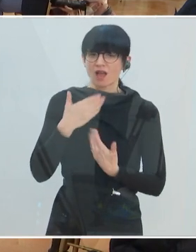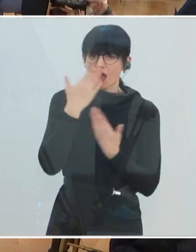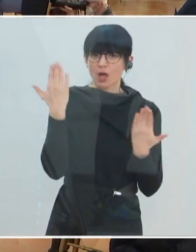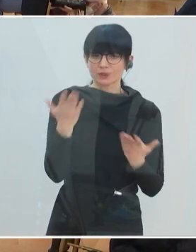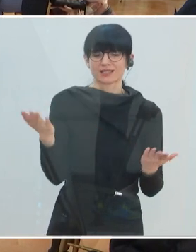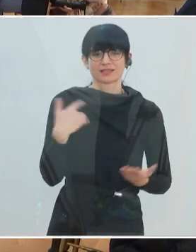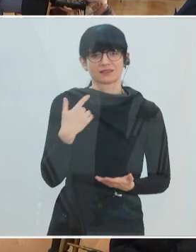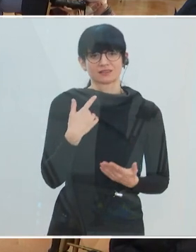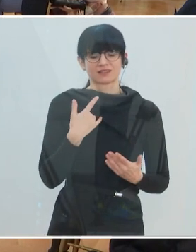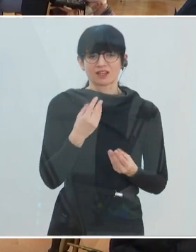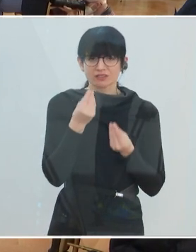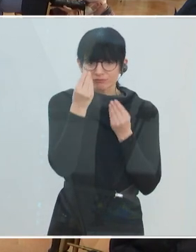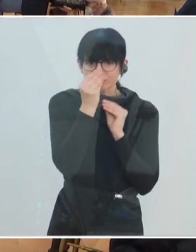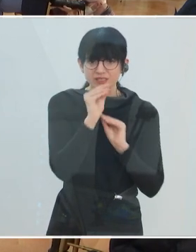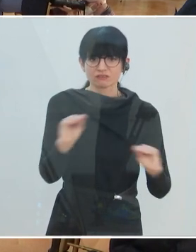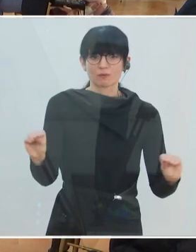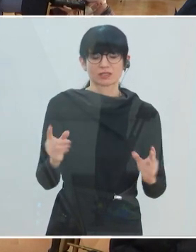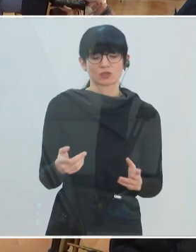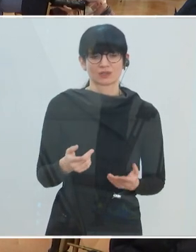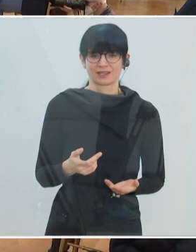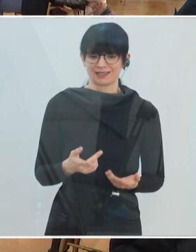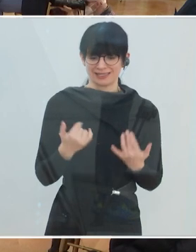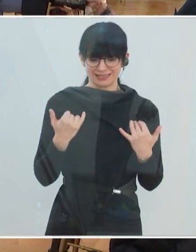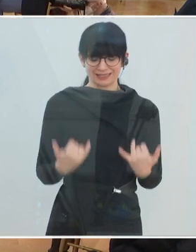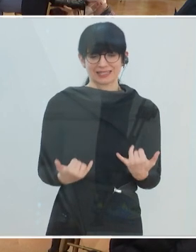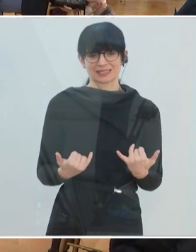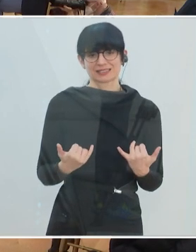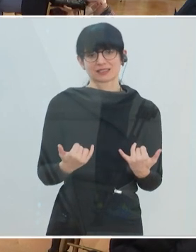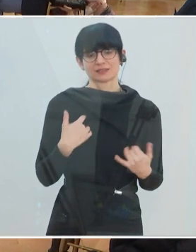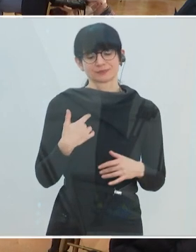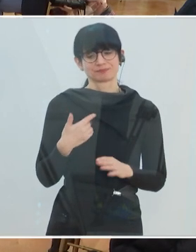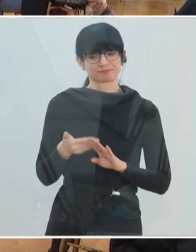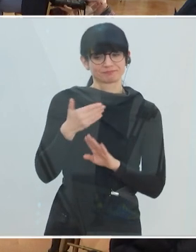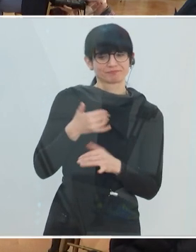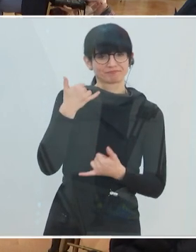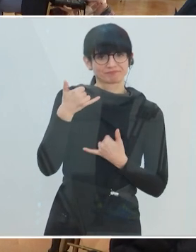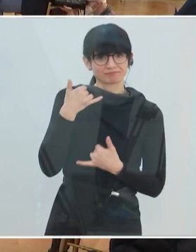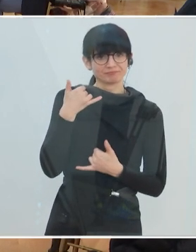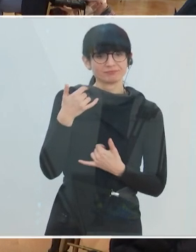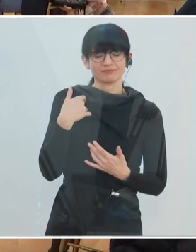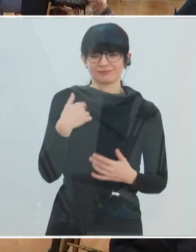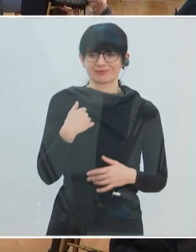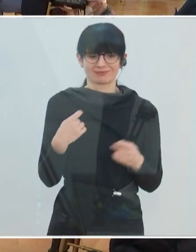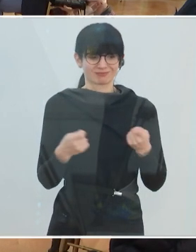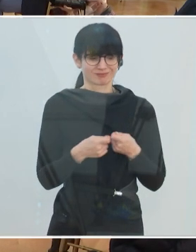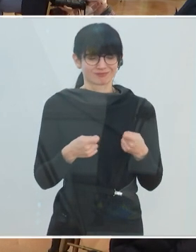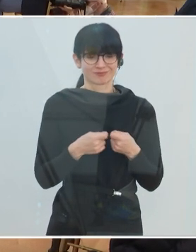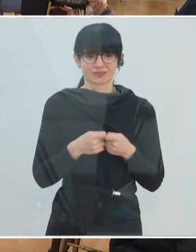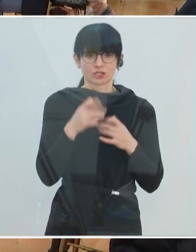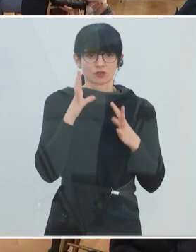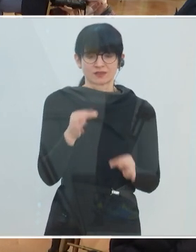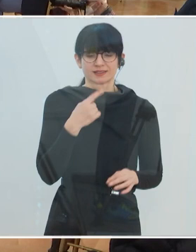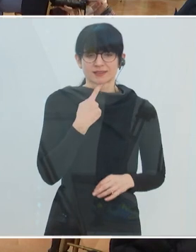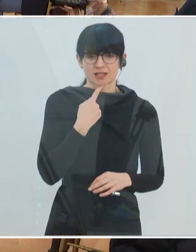hat und wie die Bevölkerung vor Ort damit umgeht, ja. Und jetzt haben wir im Vorfeld telefoniert zur Pressekonferenz und das fand ich ganz spannend, weil sie dann sofort